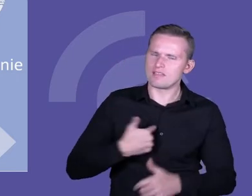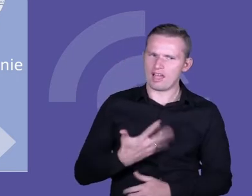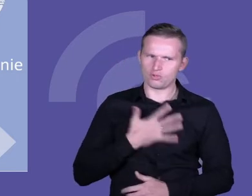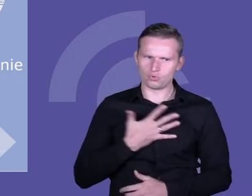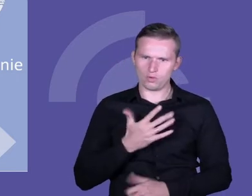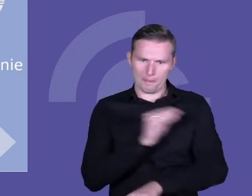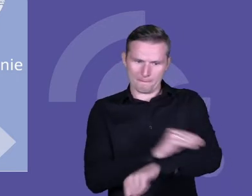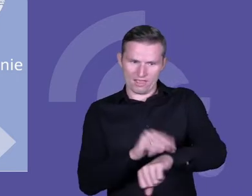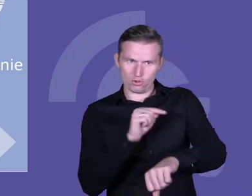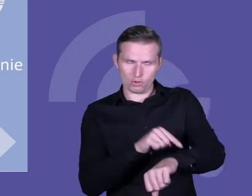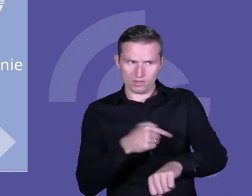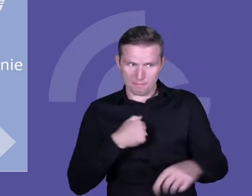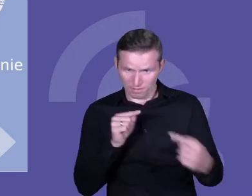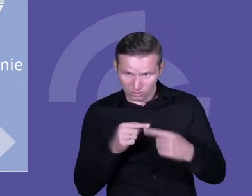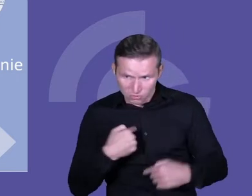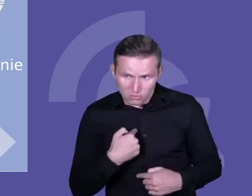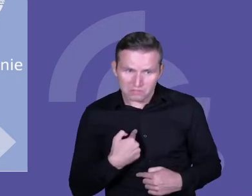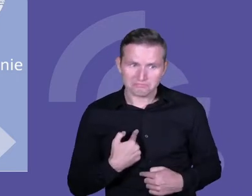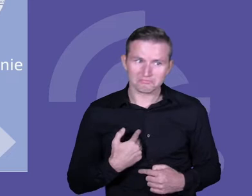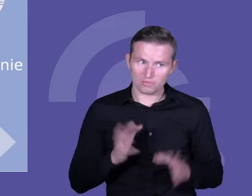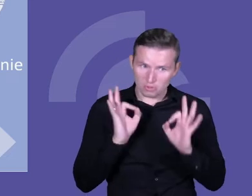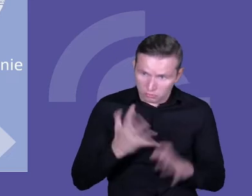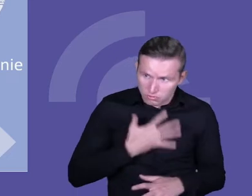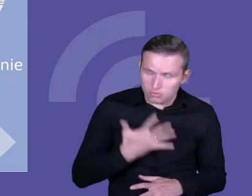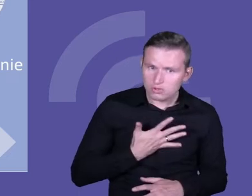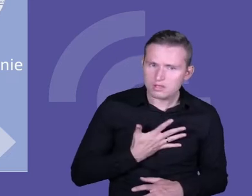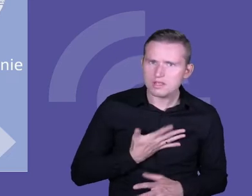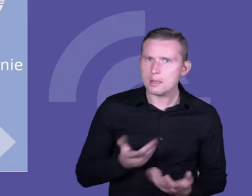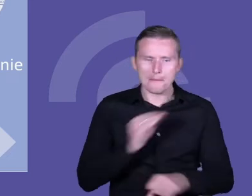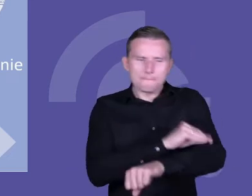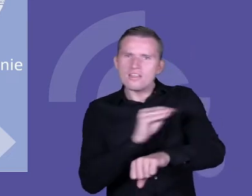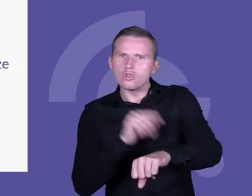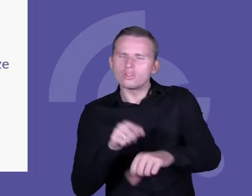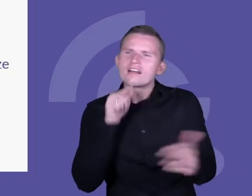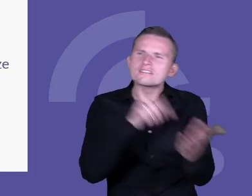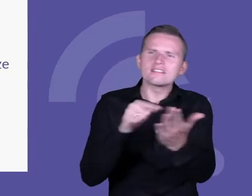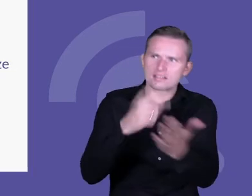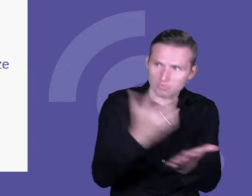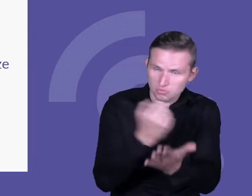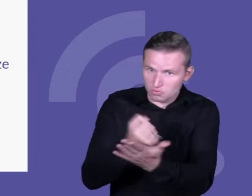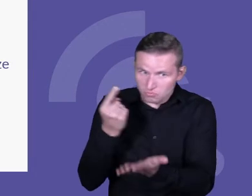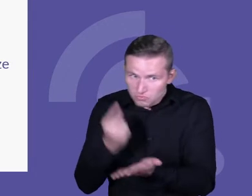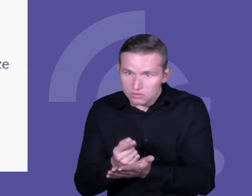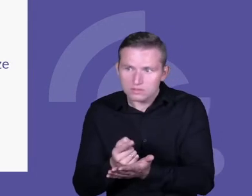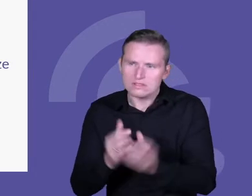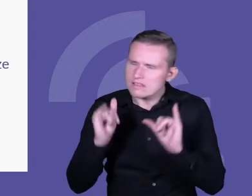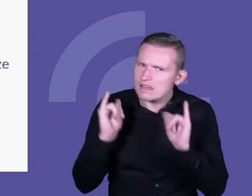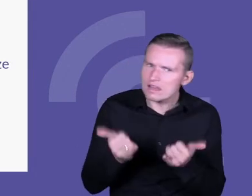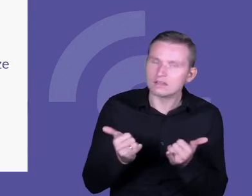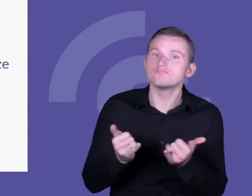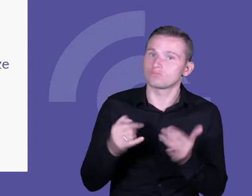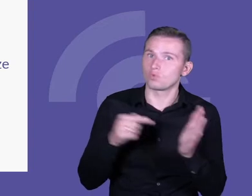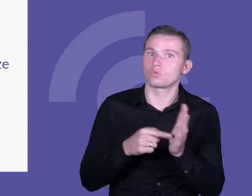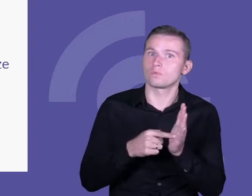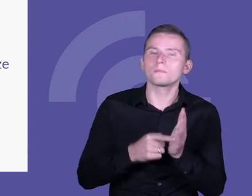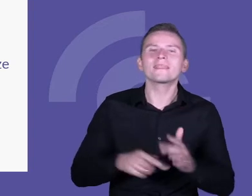taką metodą, na ile ona realizuje cele, które sobie założyłem i także, o tym też mówiliśmy już, czy